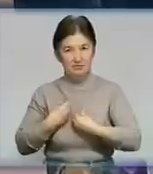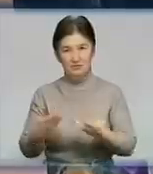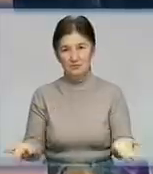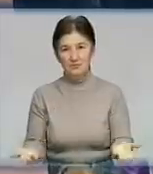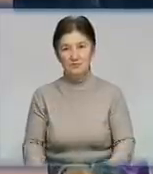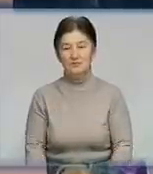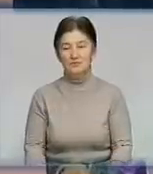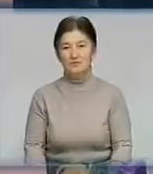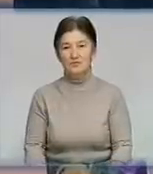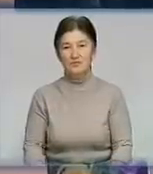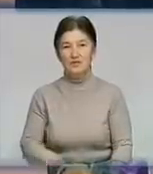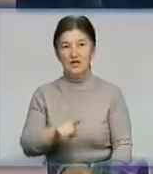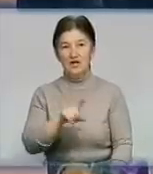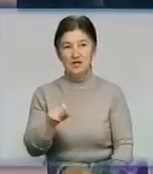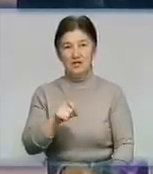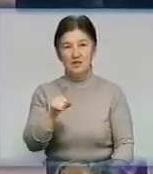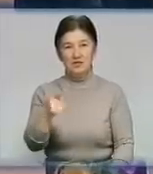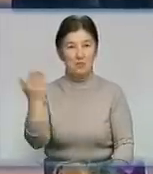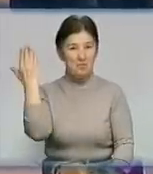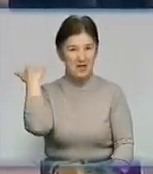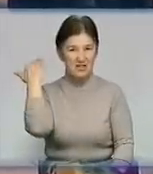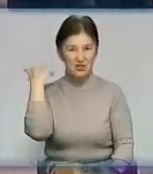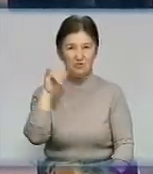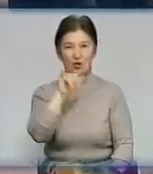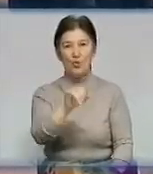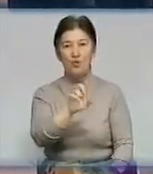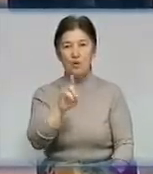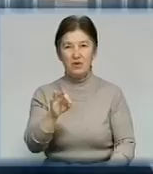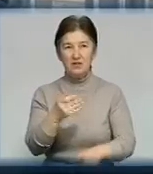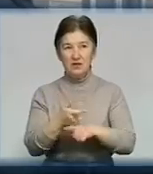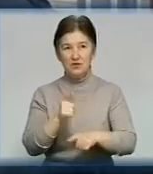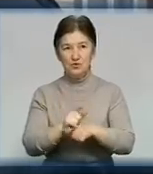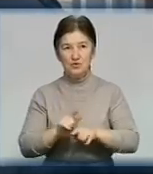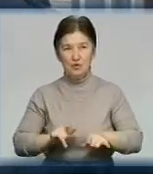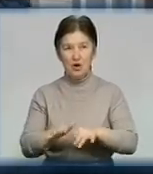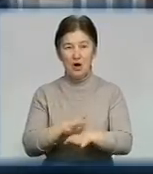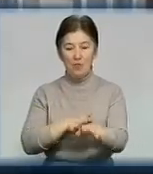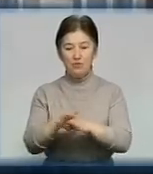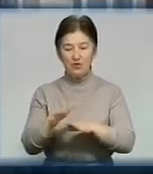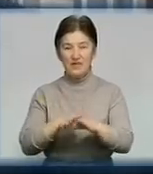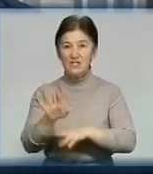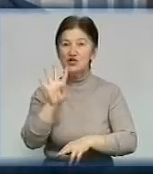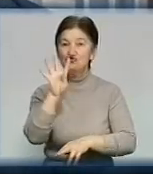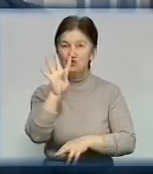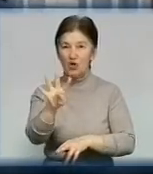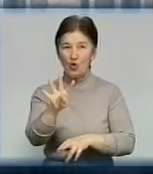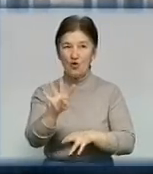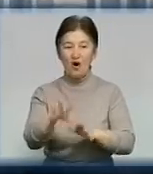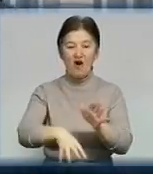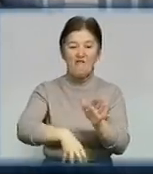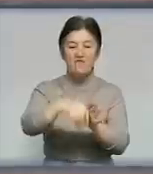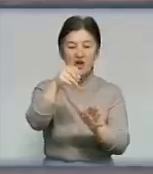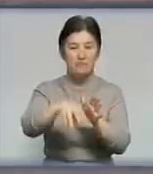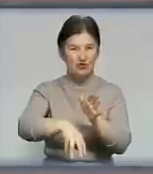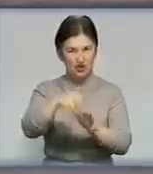'юн. За плечами жителі Новоукраїнського району Едуарда Бабенка досвід проведення чотирьох виборчих кампаній. Працював на Народний рух,